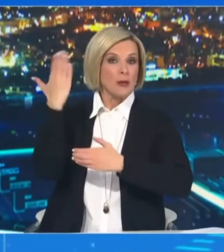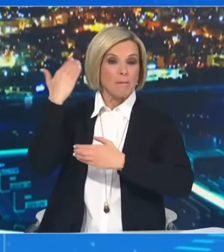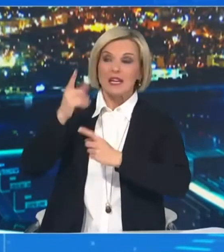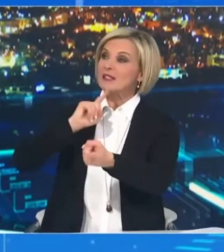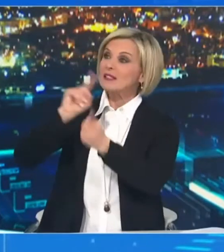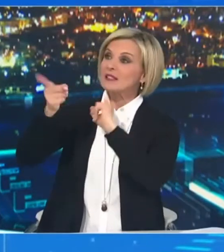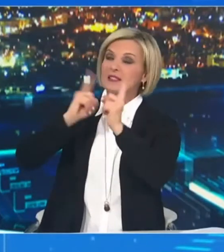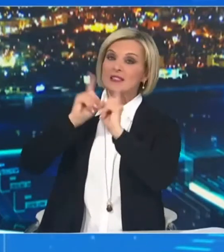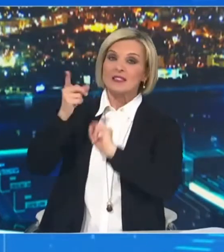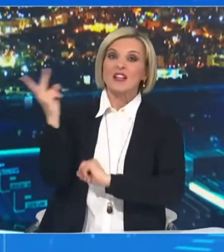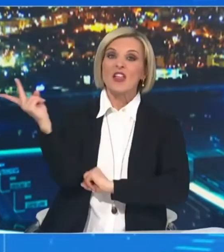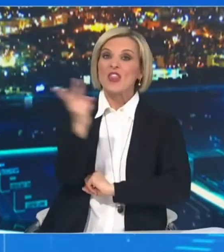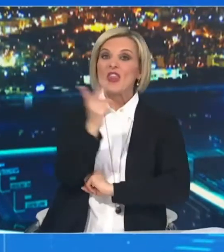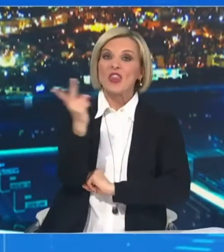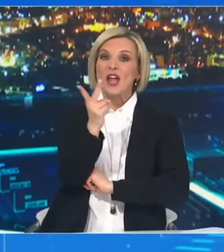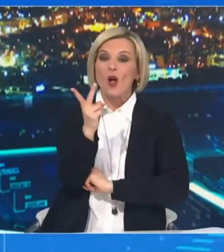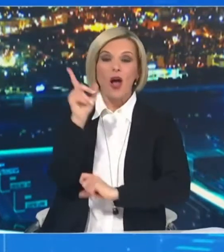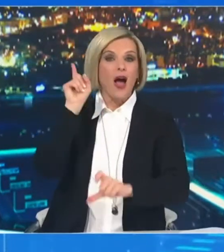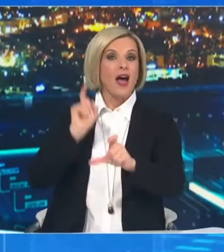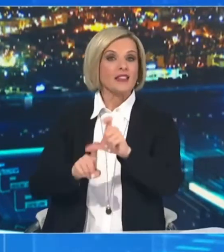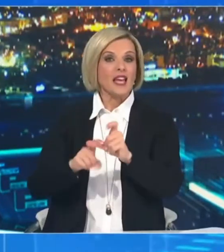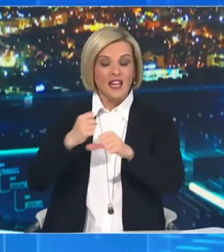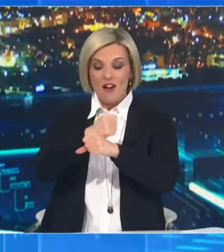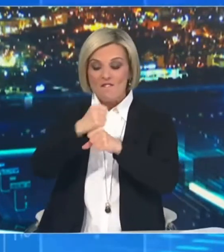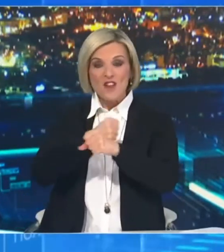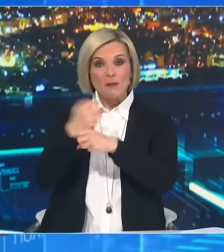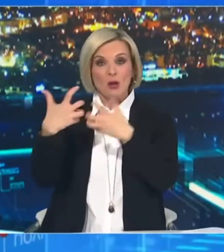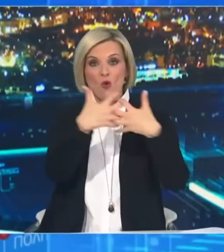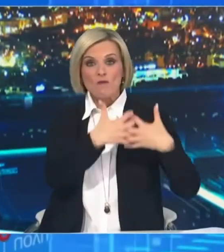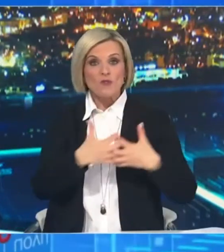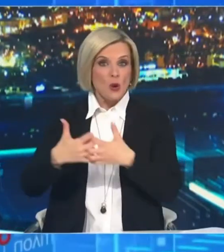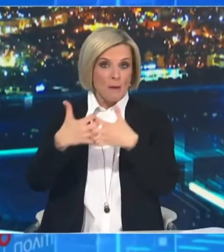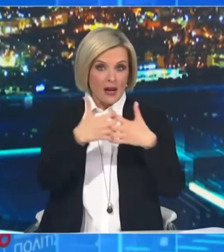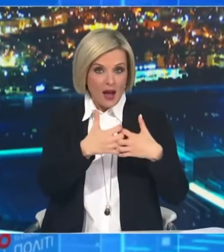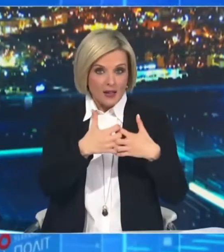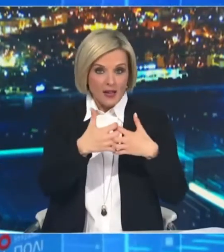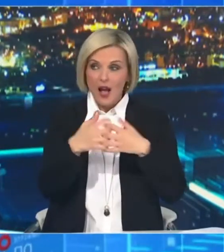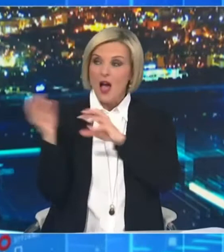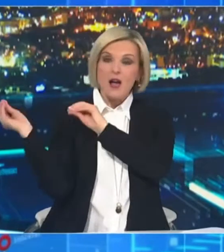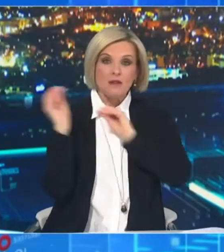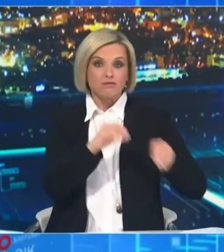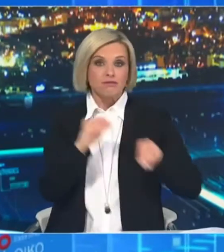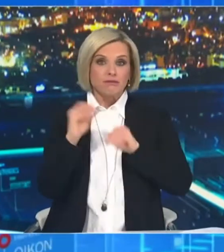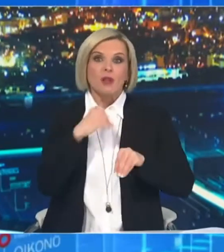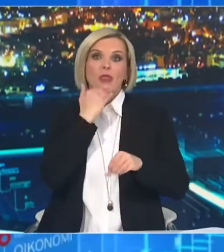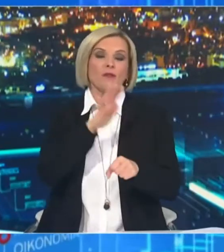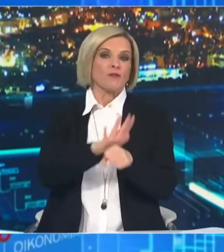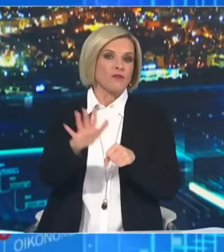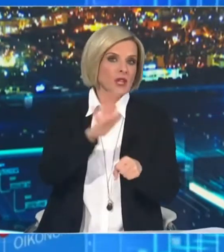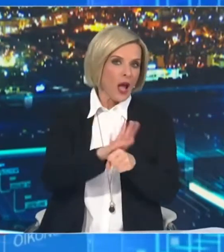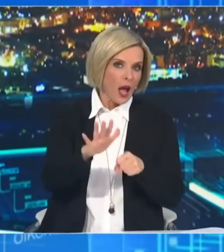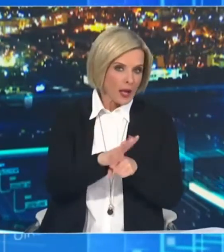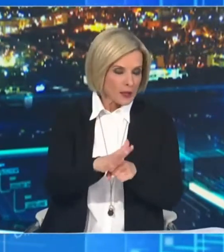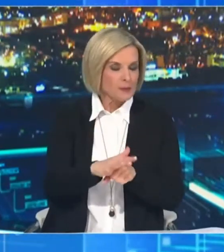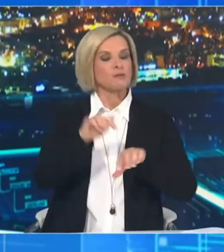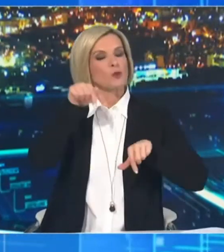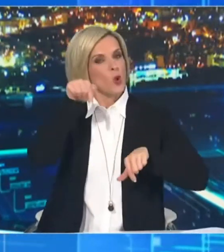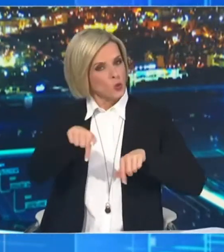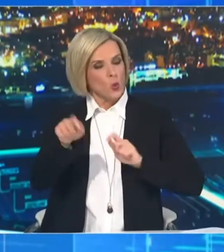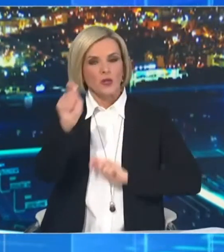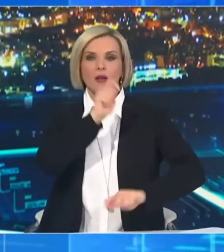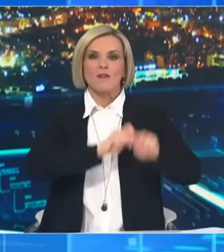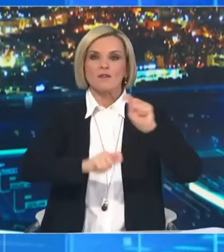να διοργανώσουν ένα πρόγραμμα προτεραιοποίησης.